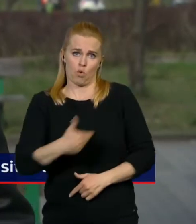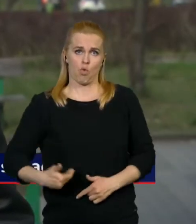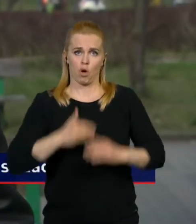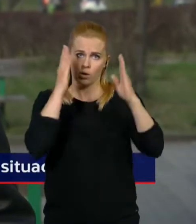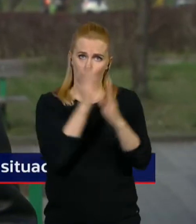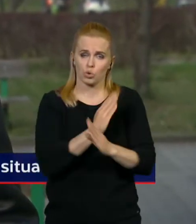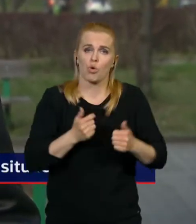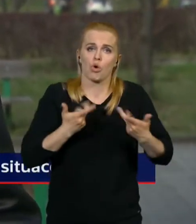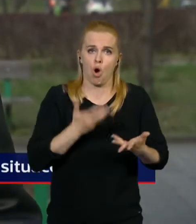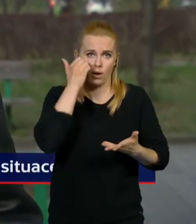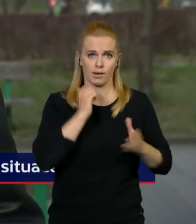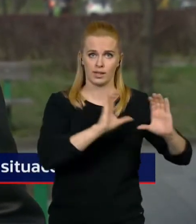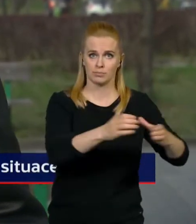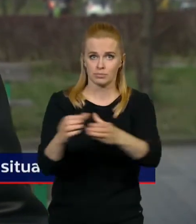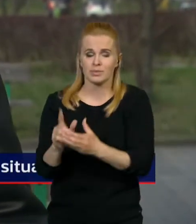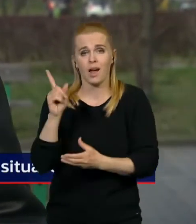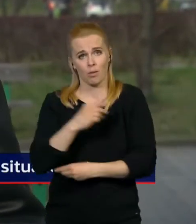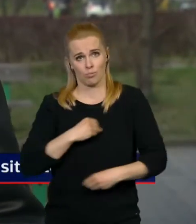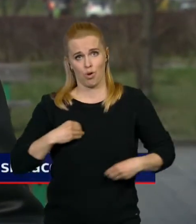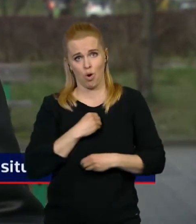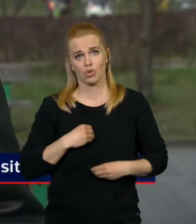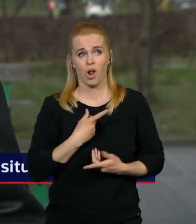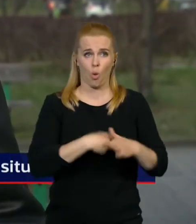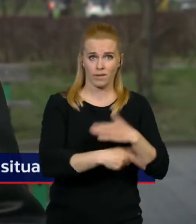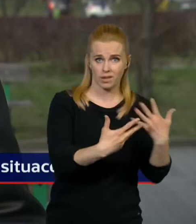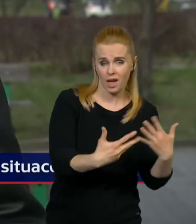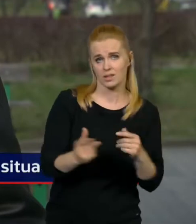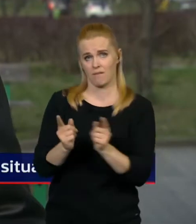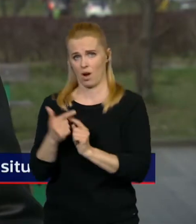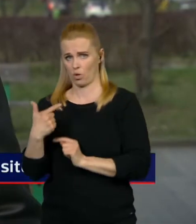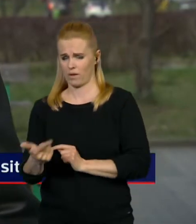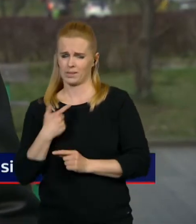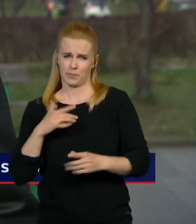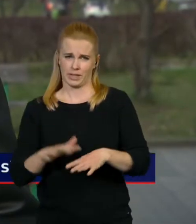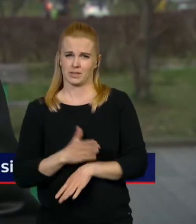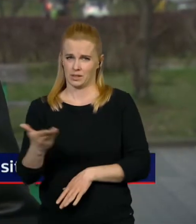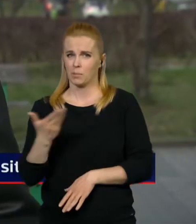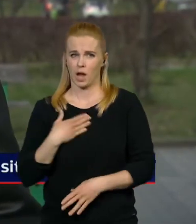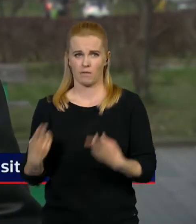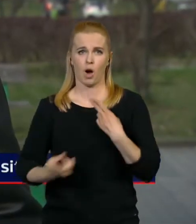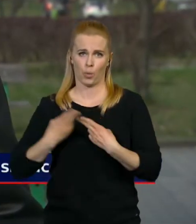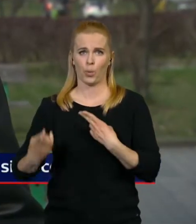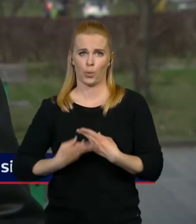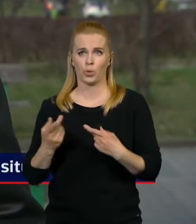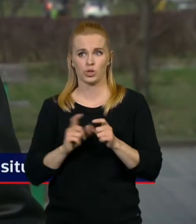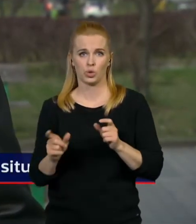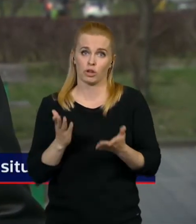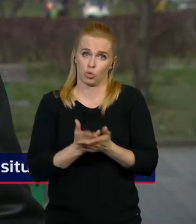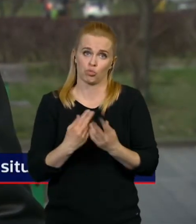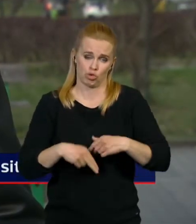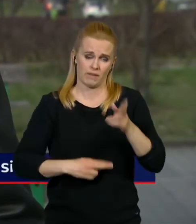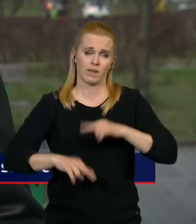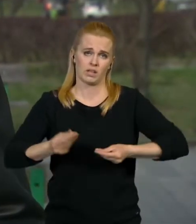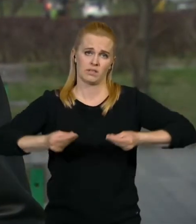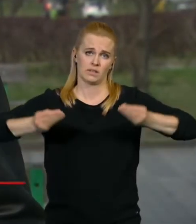tom, že se pod něj vlastně skryje úplně všechno a my se obáváme, že právě tohle opatření může opravdu ohrozit celou tu cestu k lepším